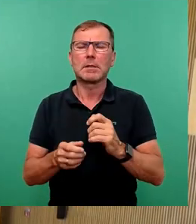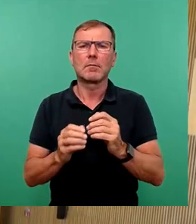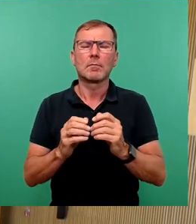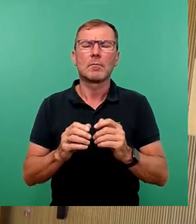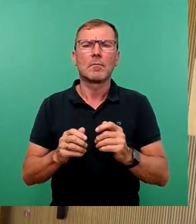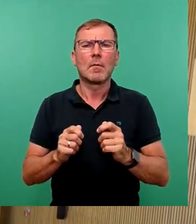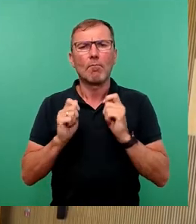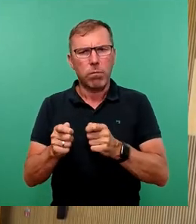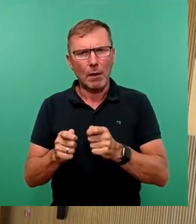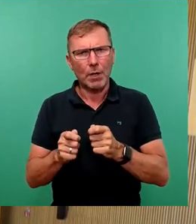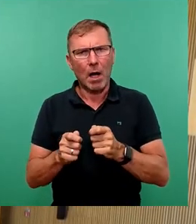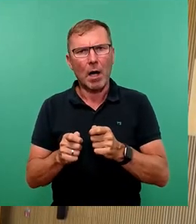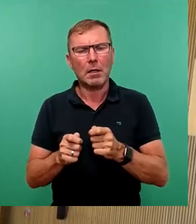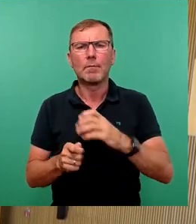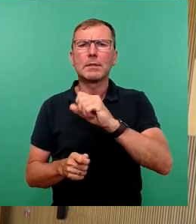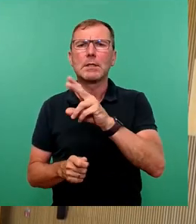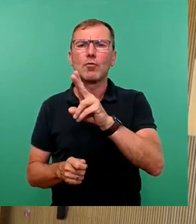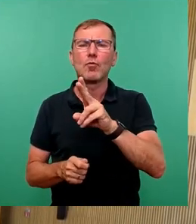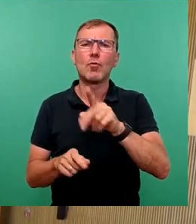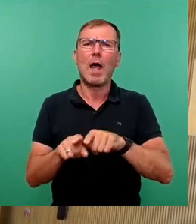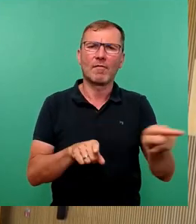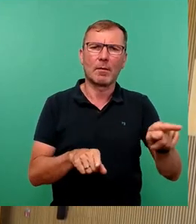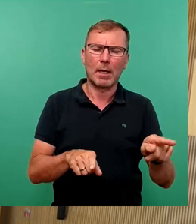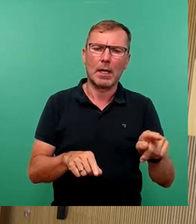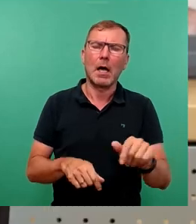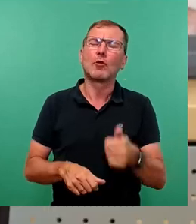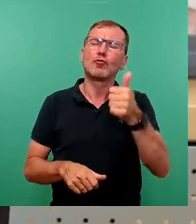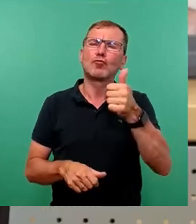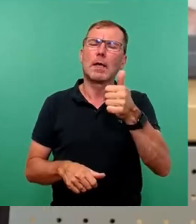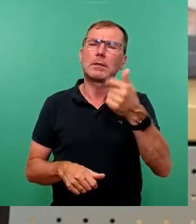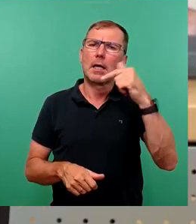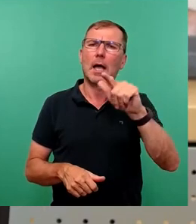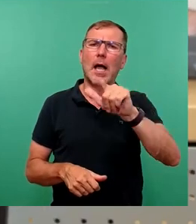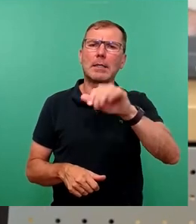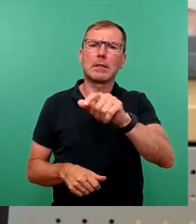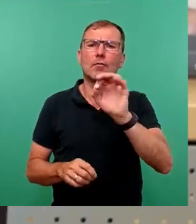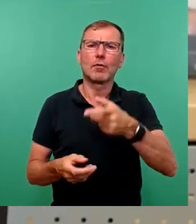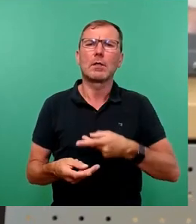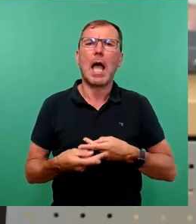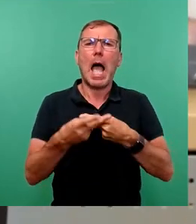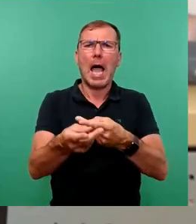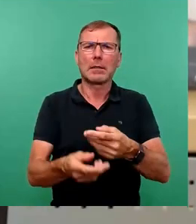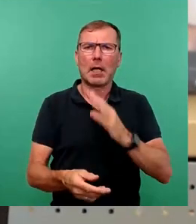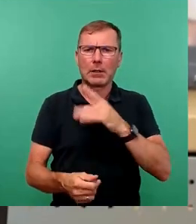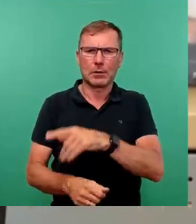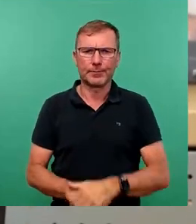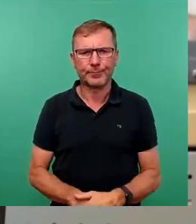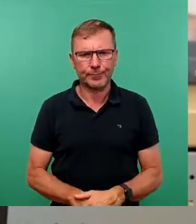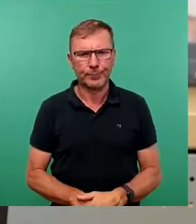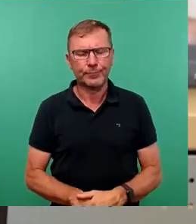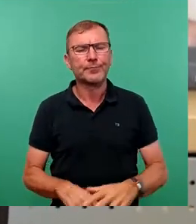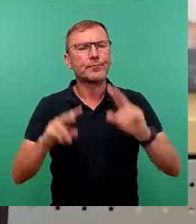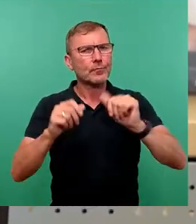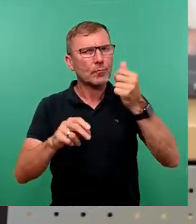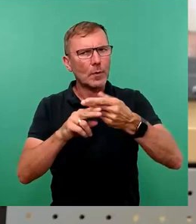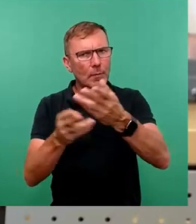Ergänzungsantrag von CDU und FDP. Aber zunächst erstmal Herr Ligti für die Einreicher. Sehr geehrter Herr Obergemeister, sehr